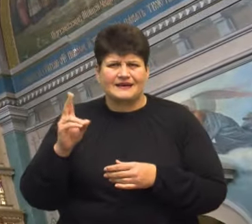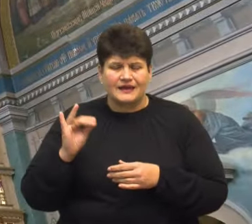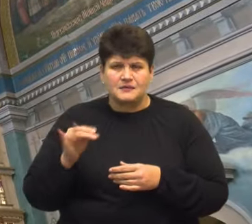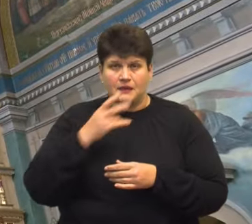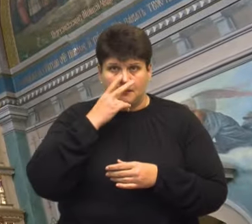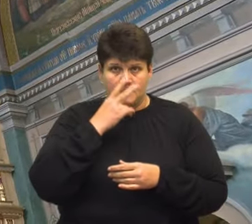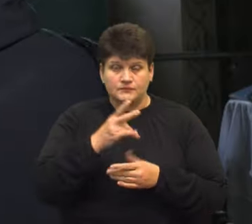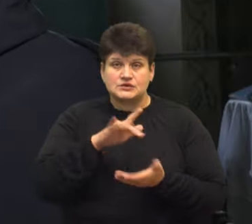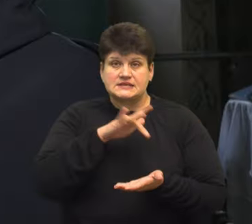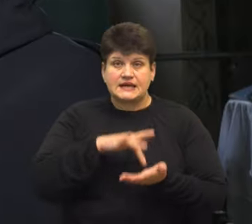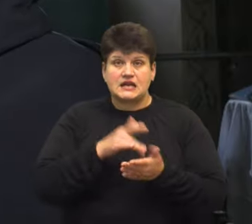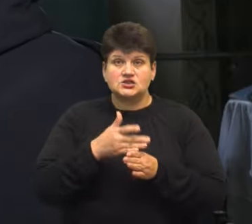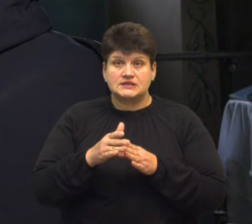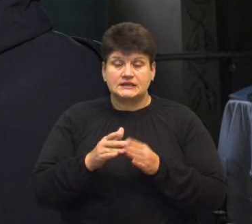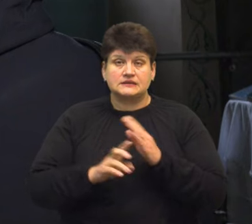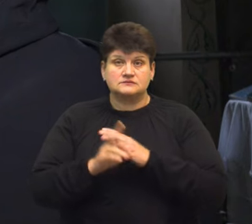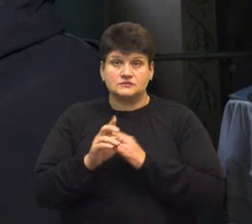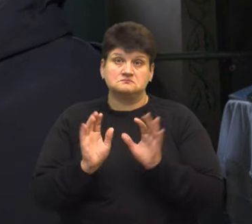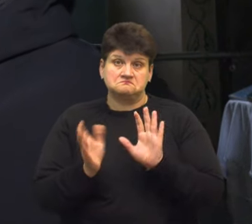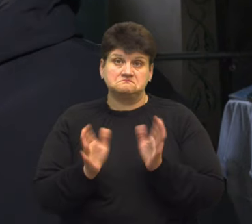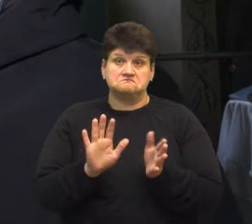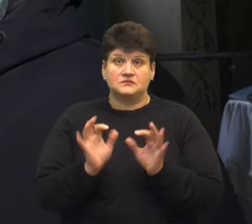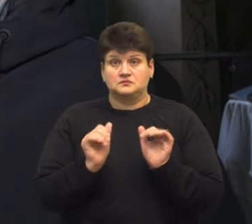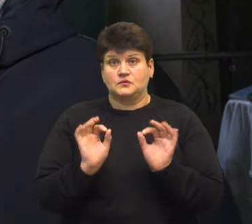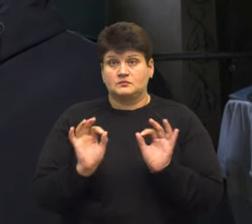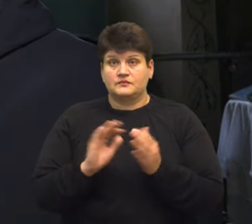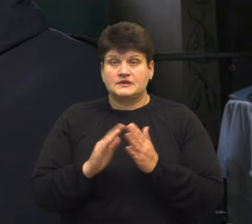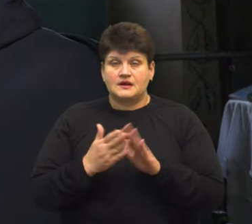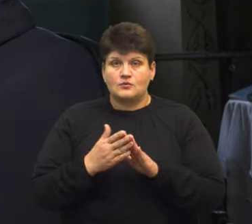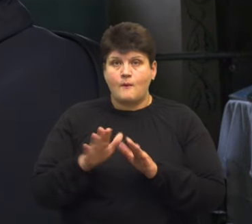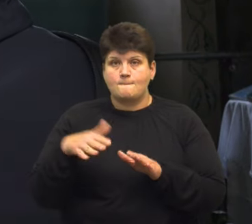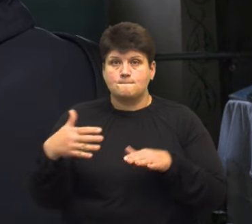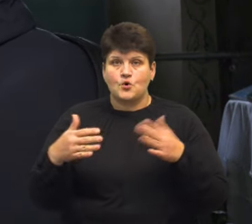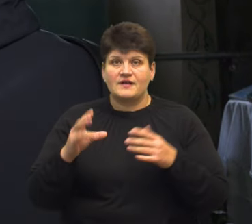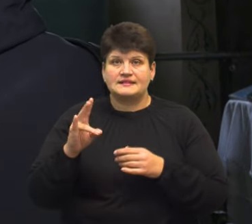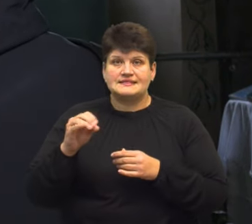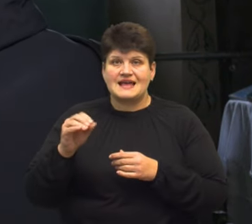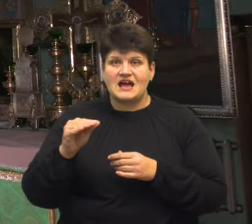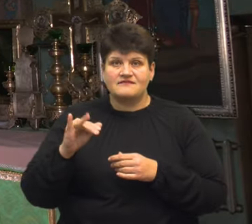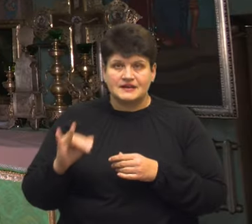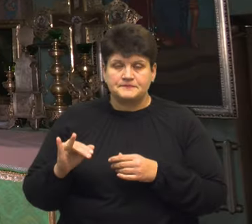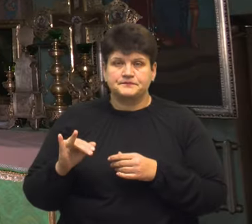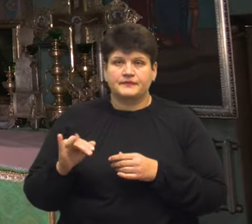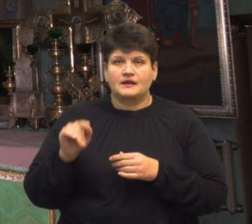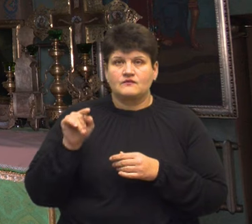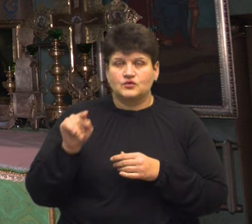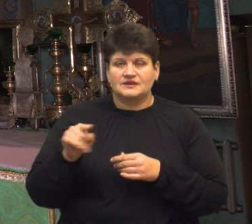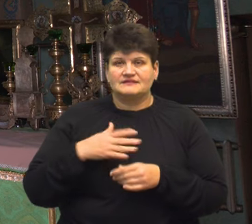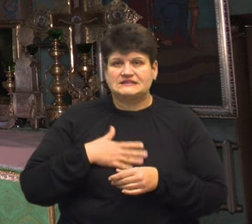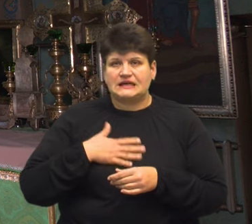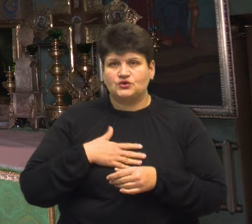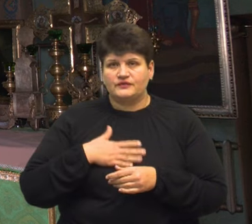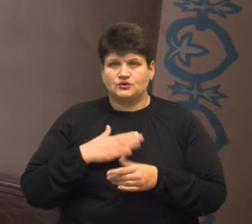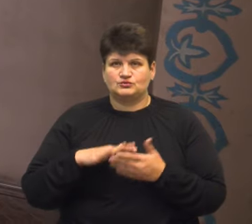центральна частина храму більш-менш в довгому стані, то оці бокові нефи, вони, скажімо, в задовільному або